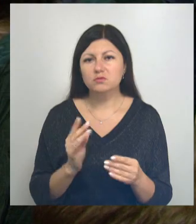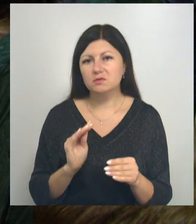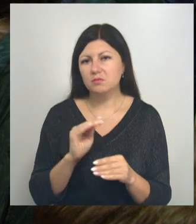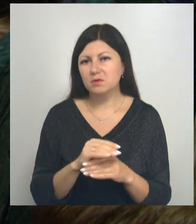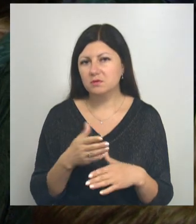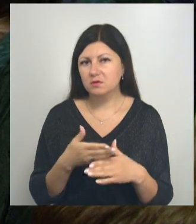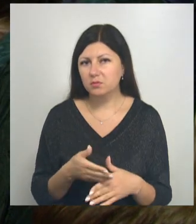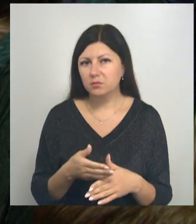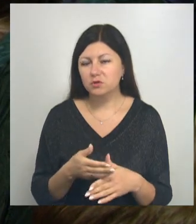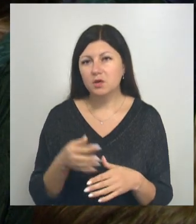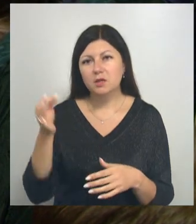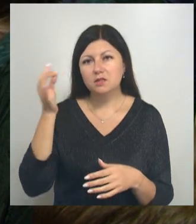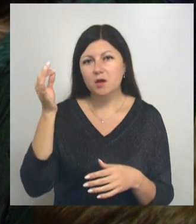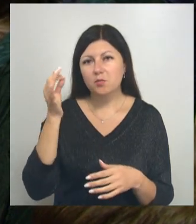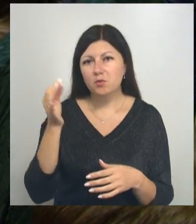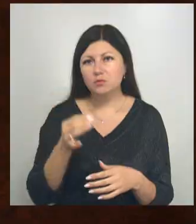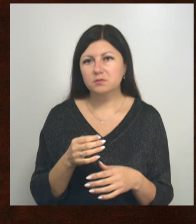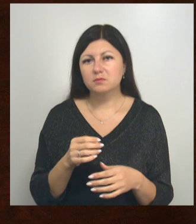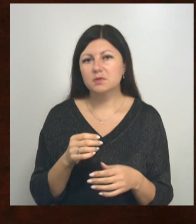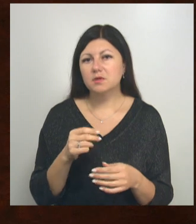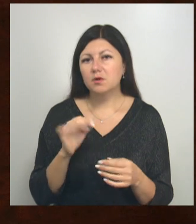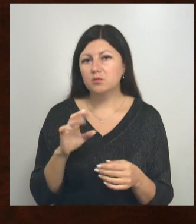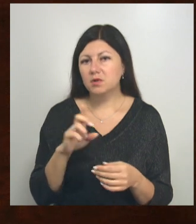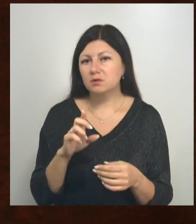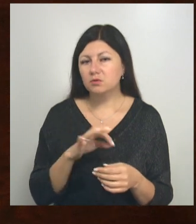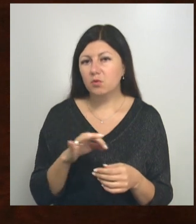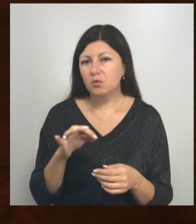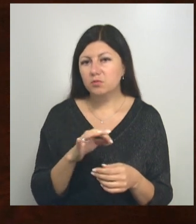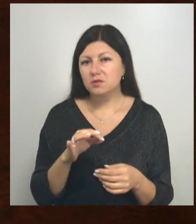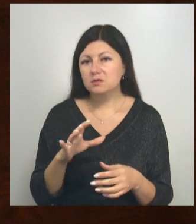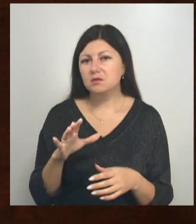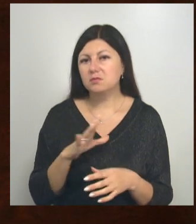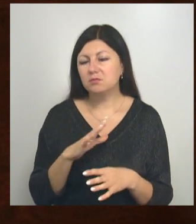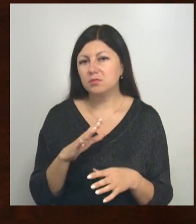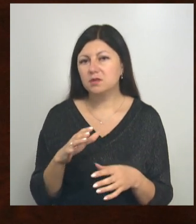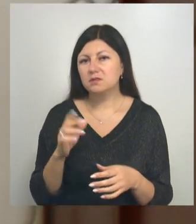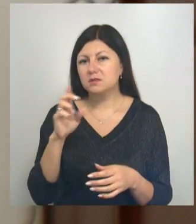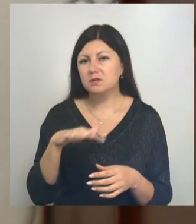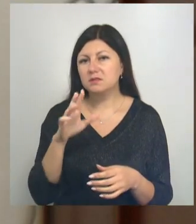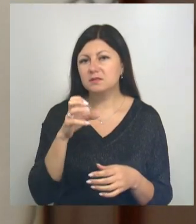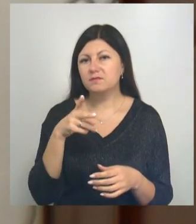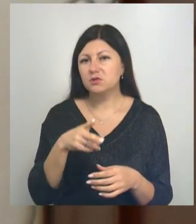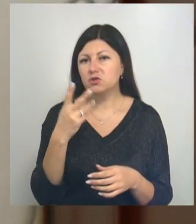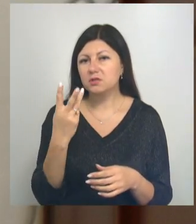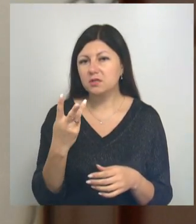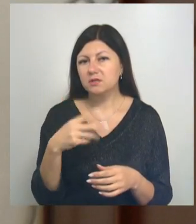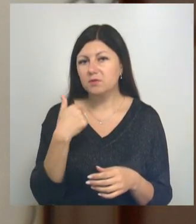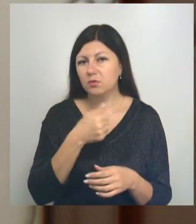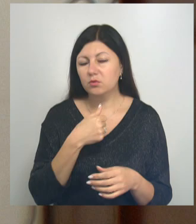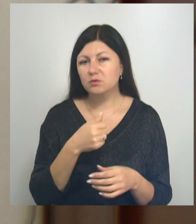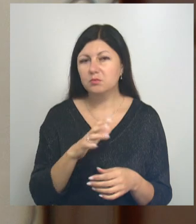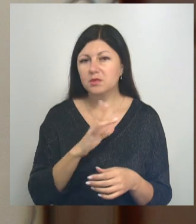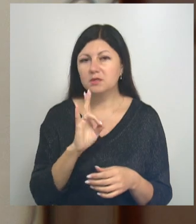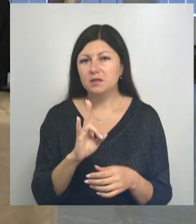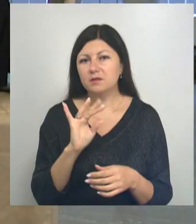помощь. Напомним, пост сенатора от Белгородской области в Верхней Палате Парламента страны с 2003 года занимал